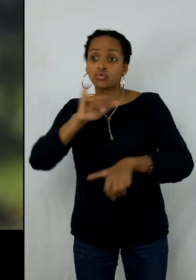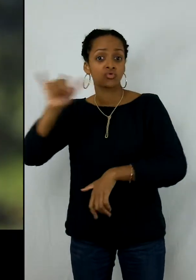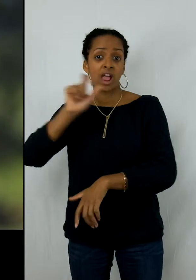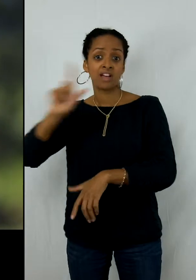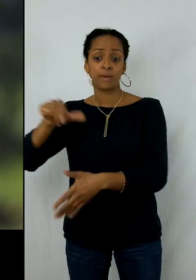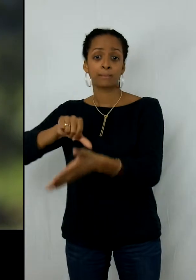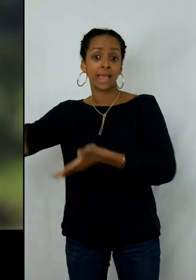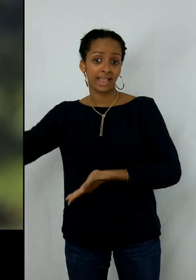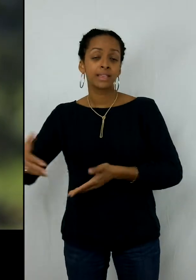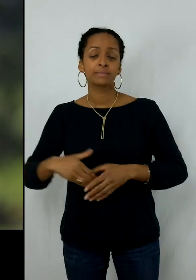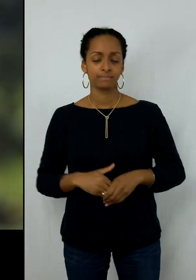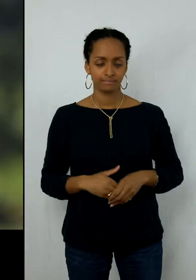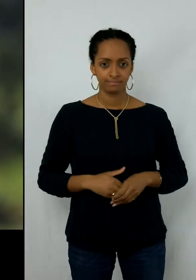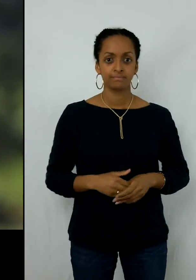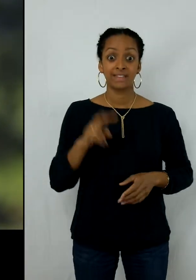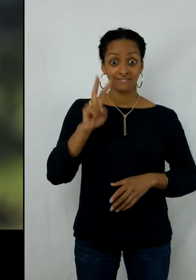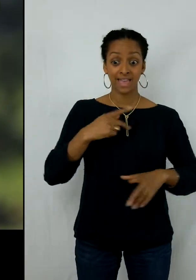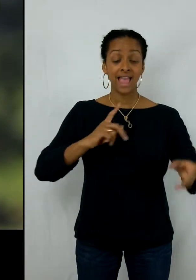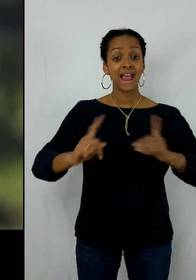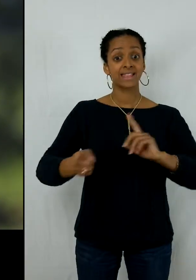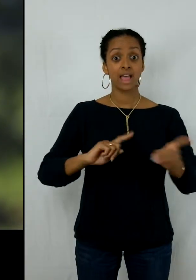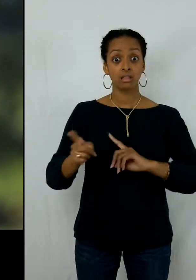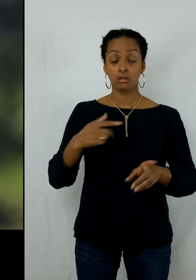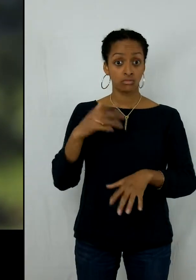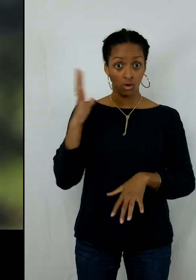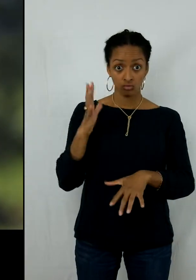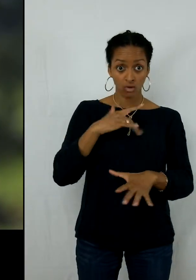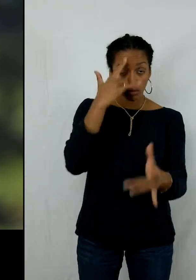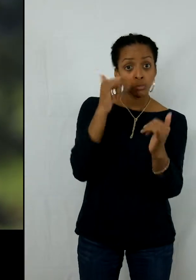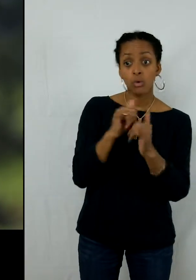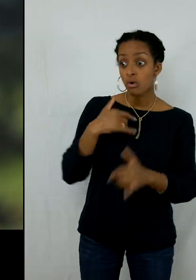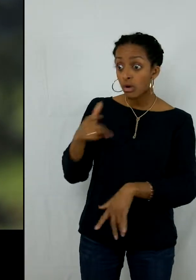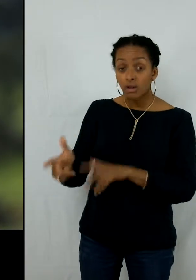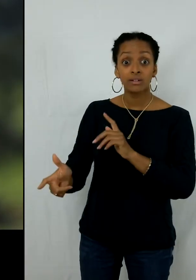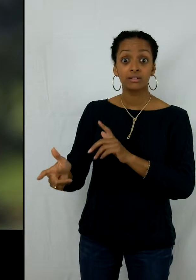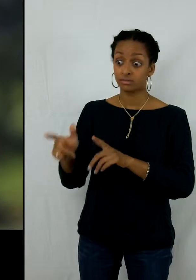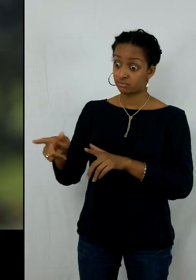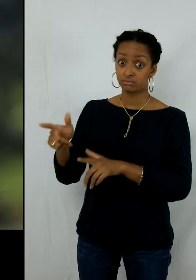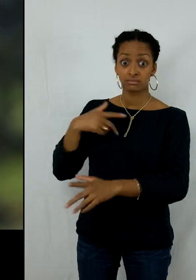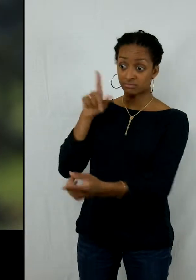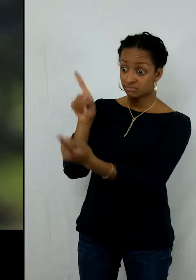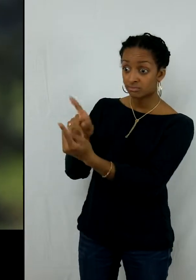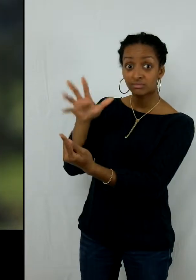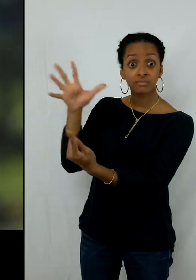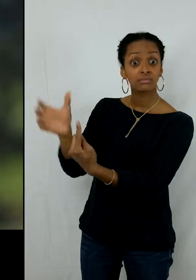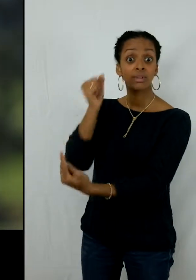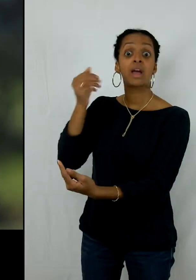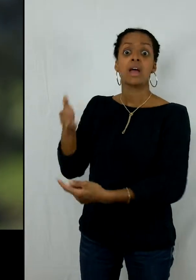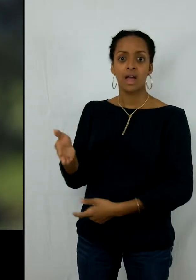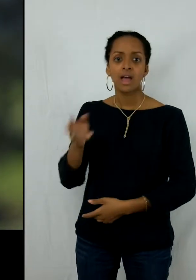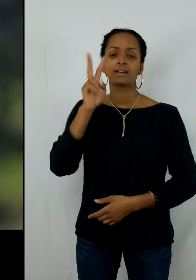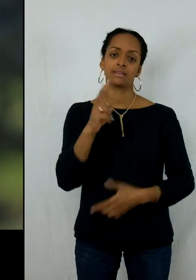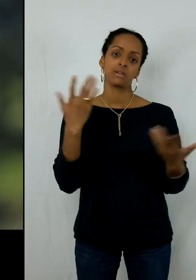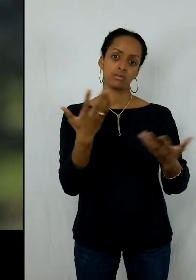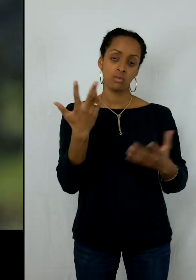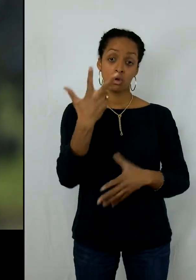concrètement. Pour nous, c'est une chance, parce qu'il est là trois jours par semaine, et que les deux autres jours, il est en train de travailler dans son école, et donc il